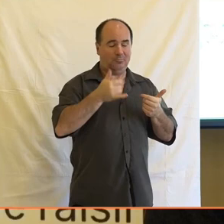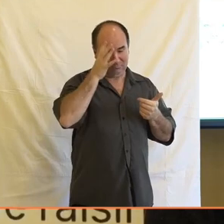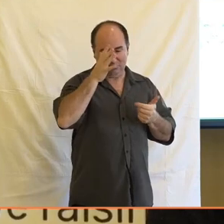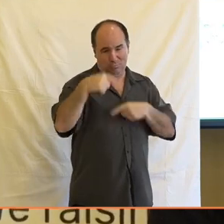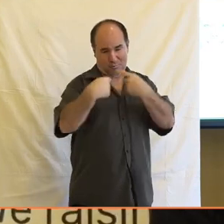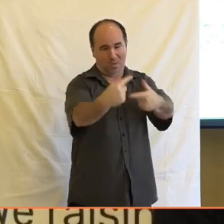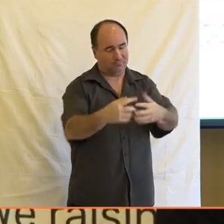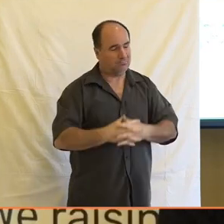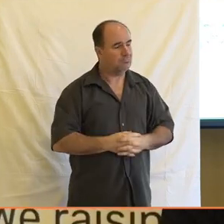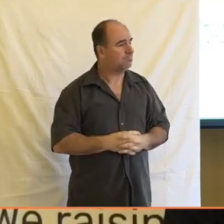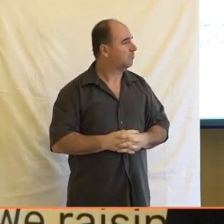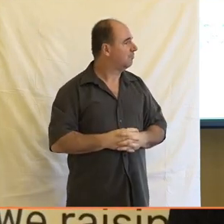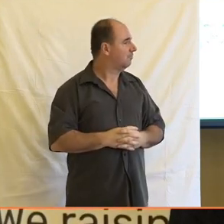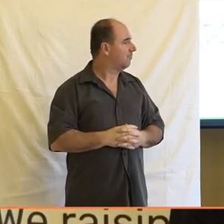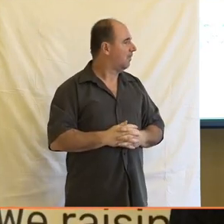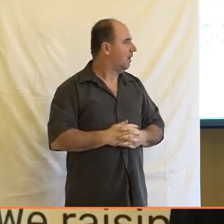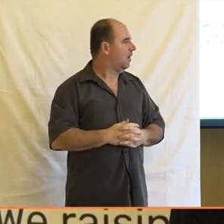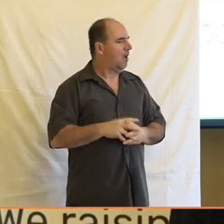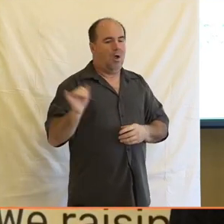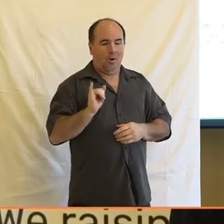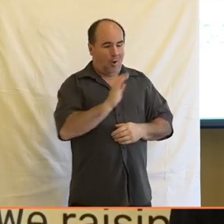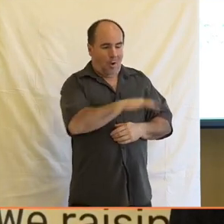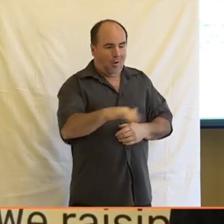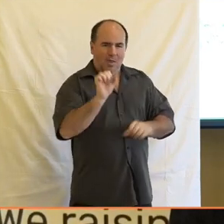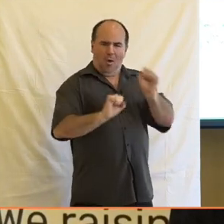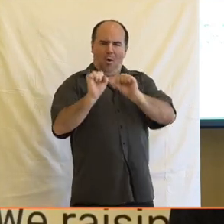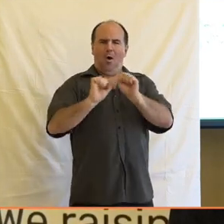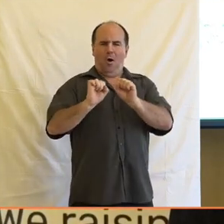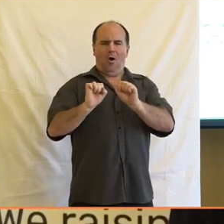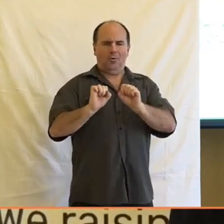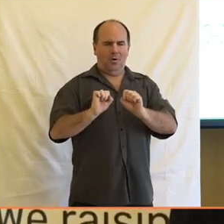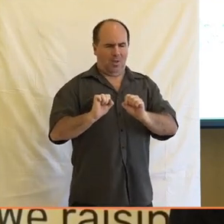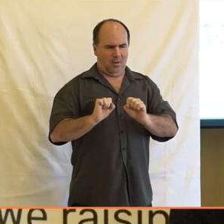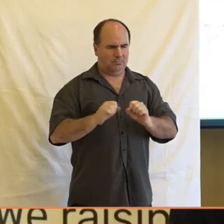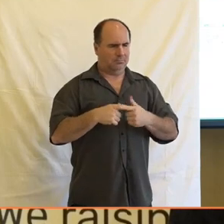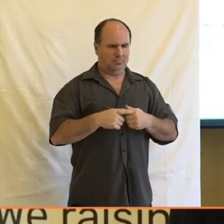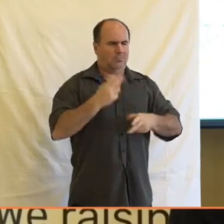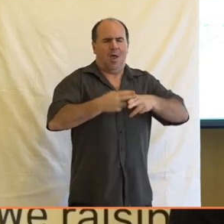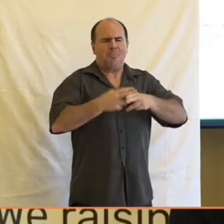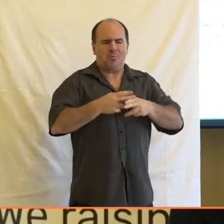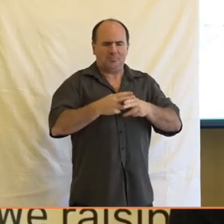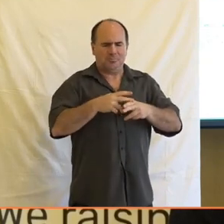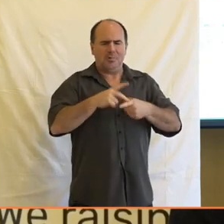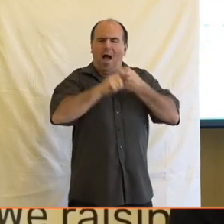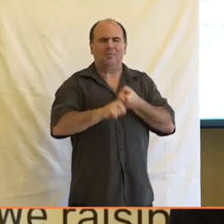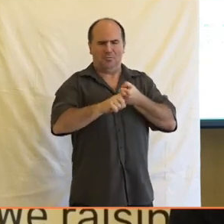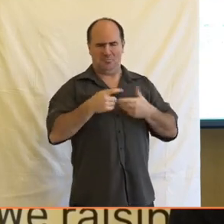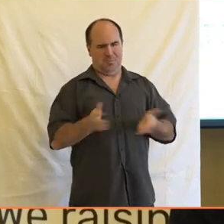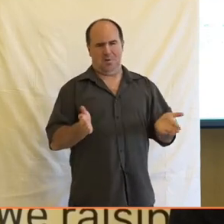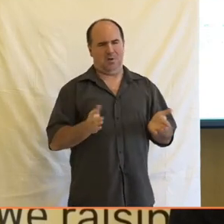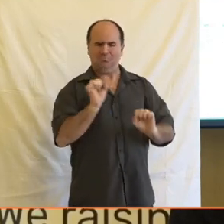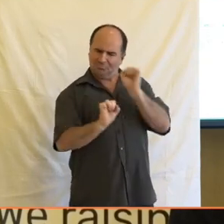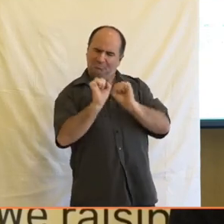rezistentnější jedinci, to znamená ti, kteří v tomto kontextu, myslím, jedince, kteří si